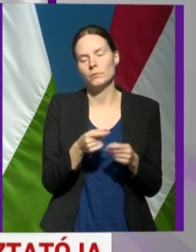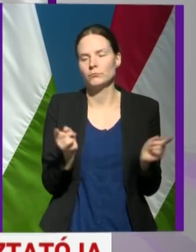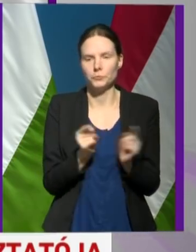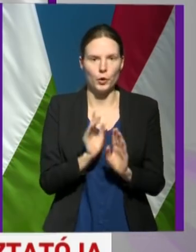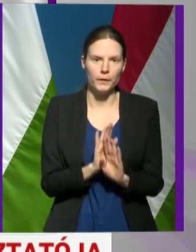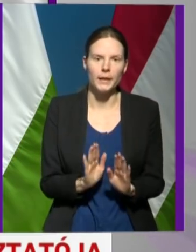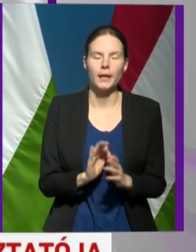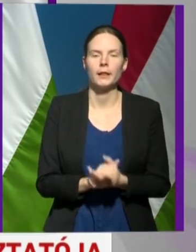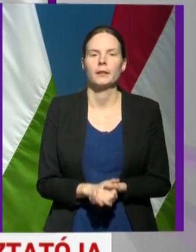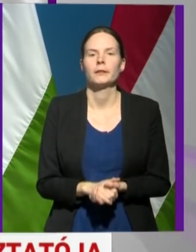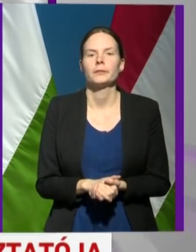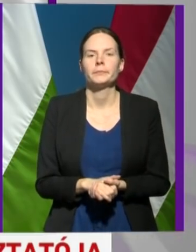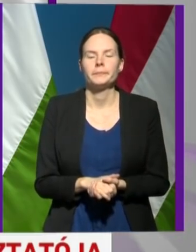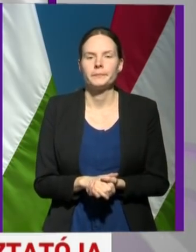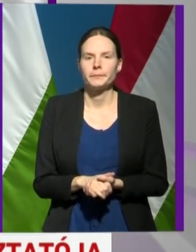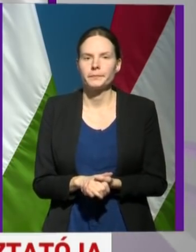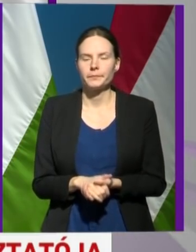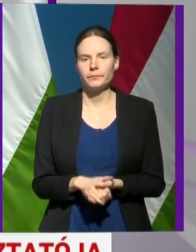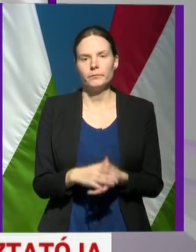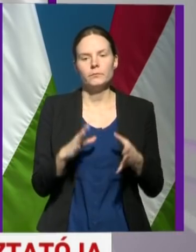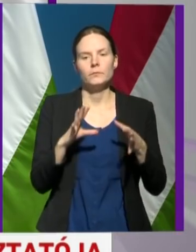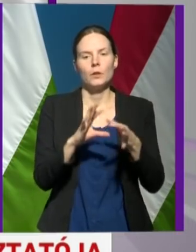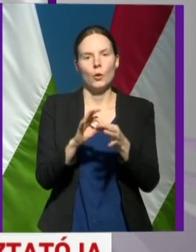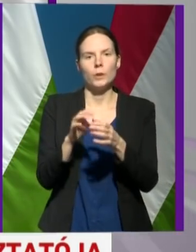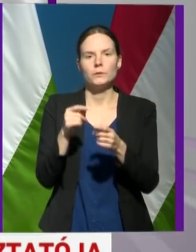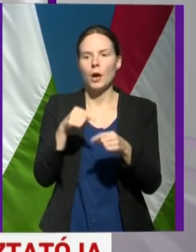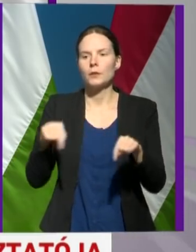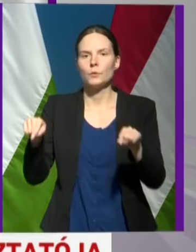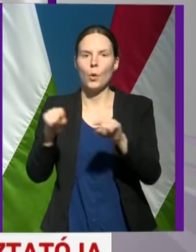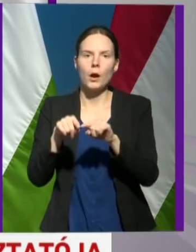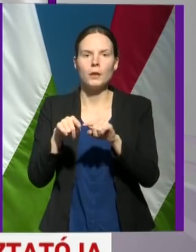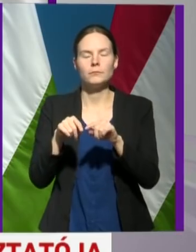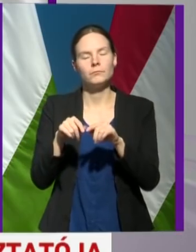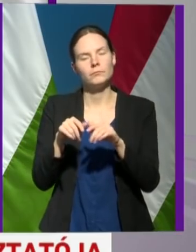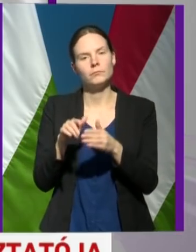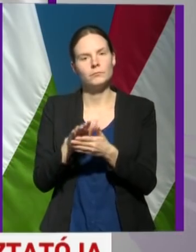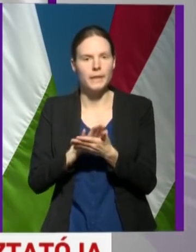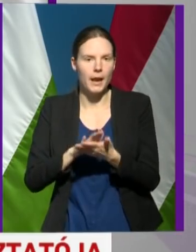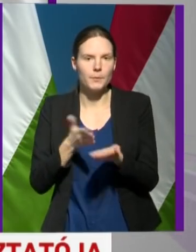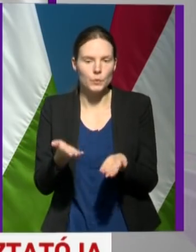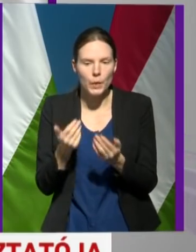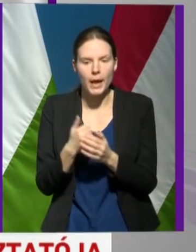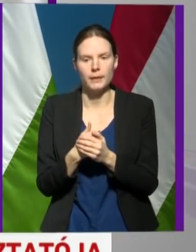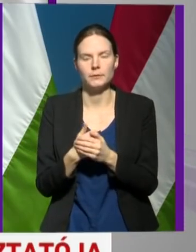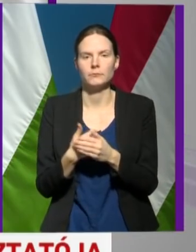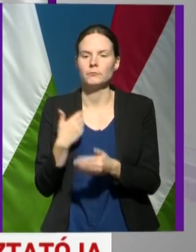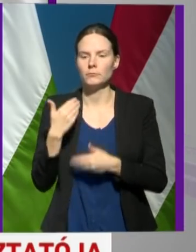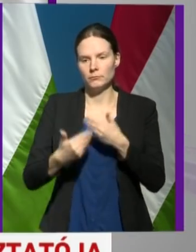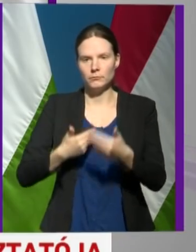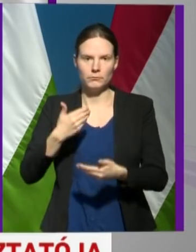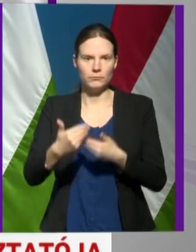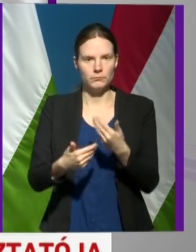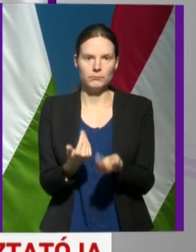A kontaktokat jellemzően az eljárásrendnek